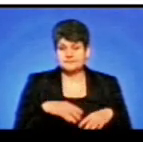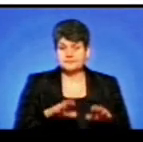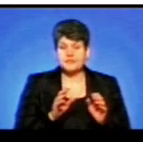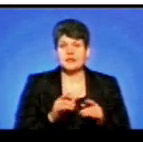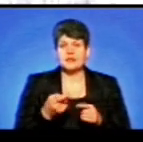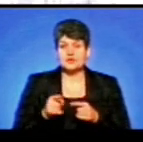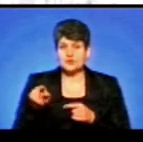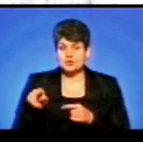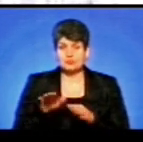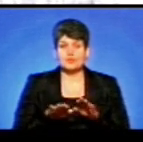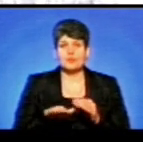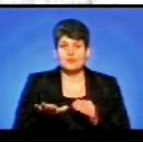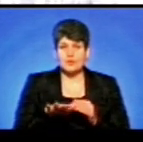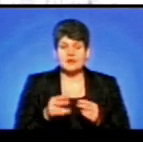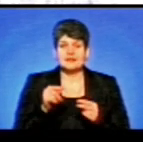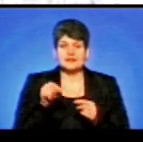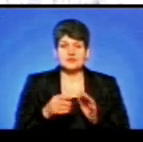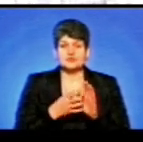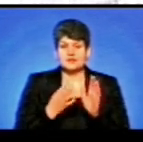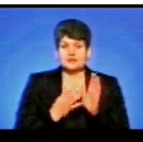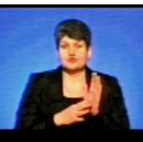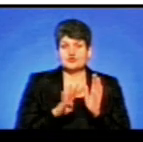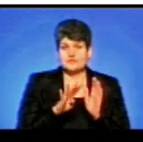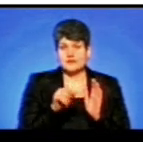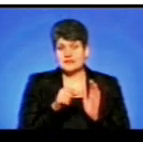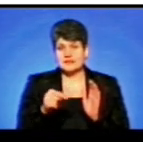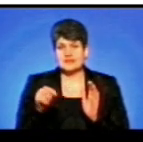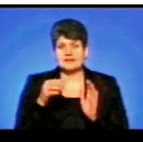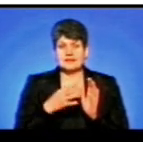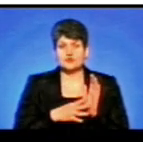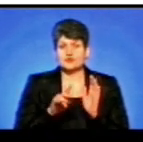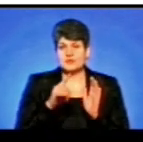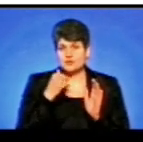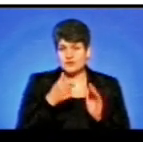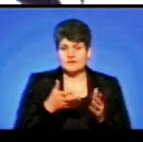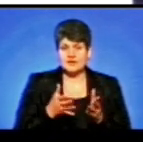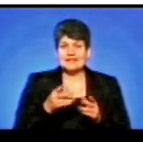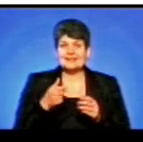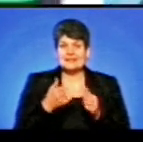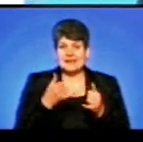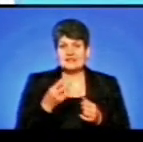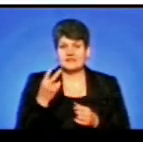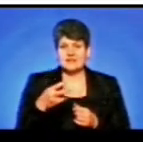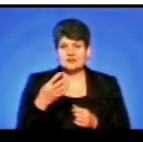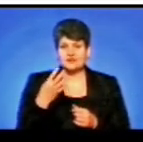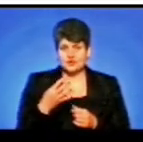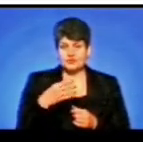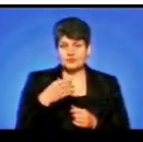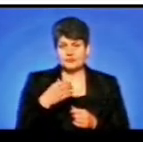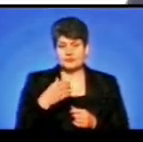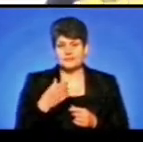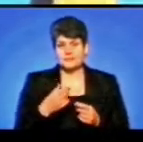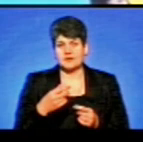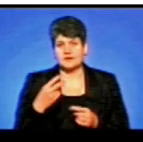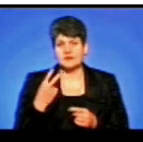спортсмени 1994-го і 2001-го років народження. Для 24-річних футболістів це третя гра за